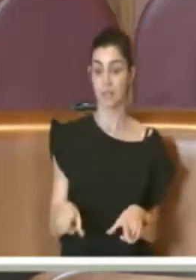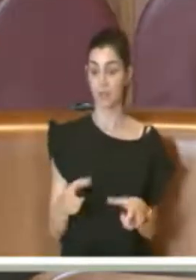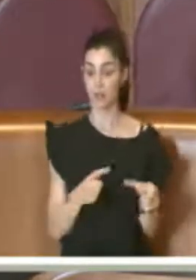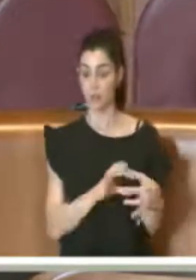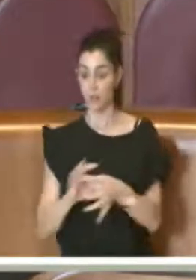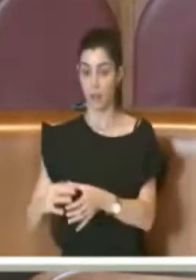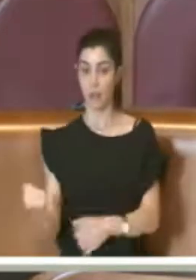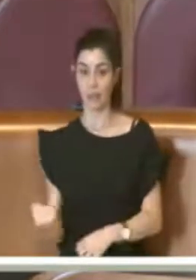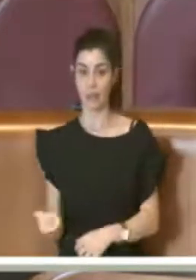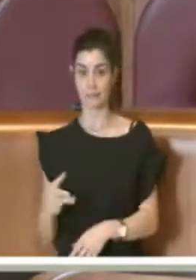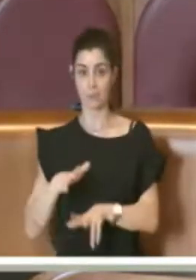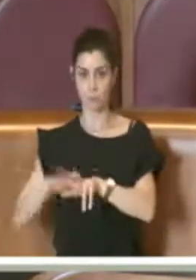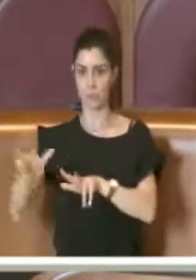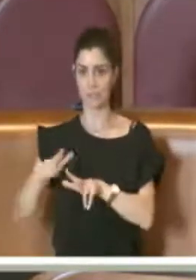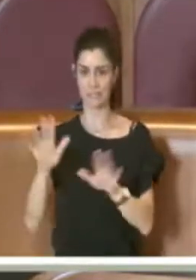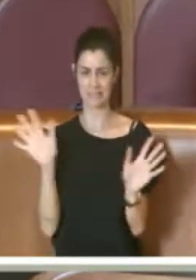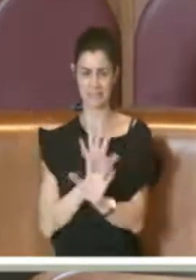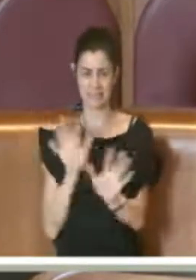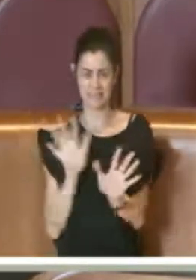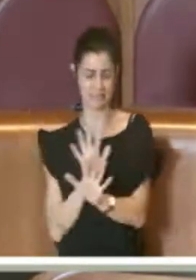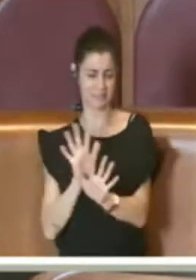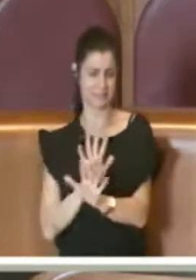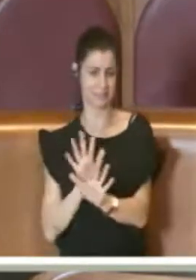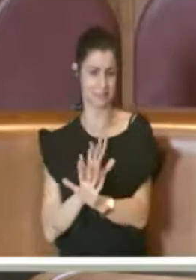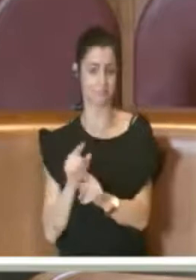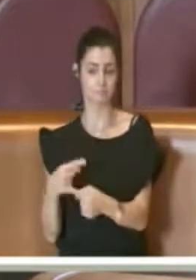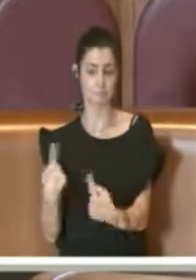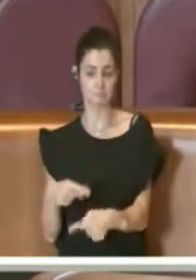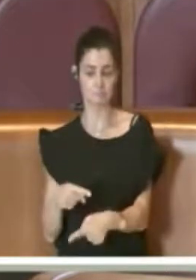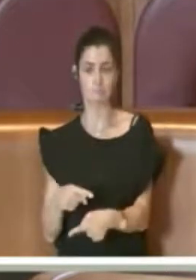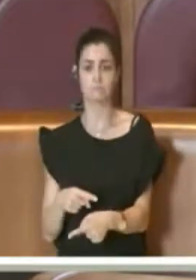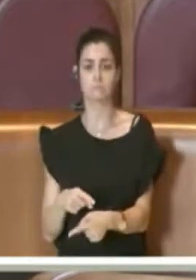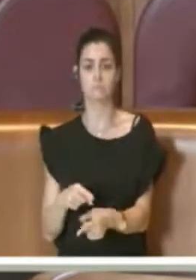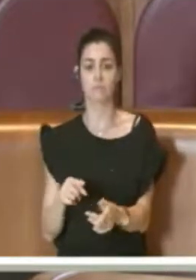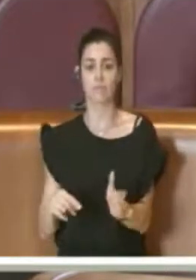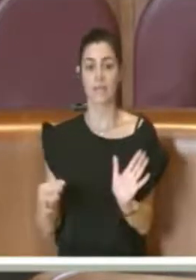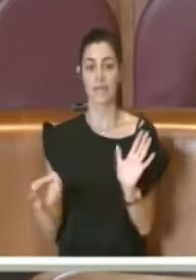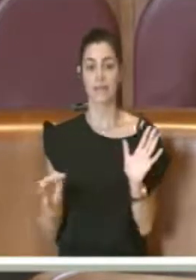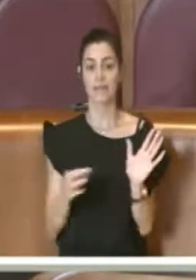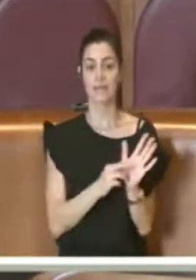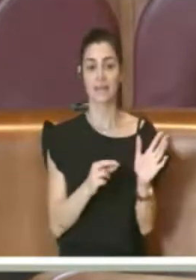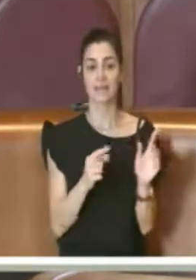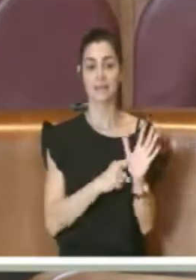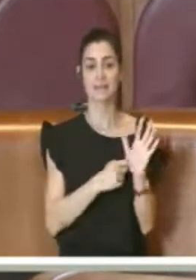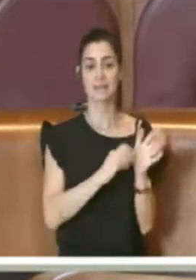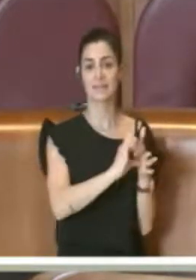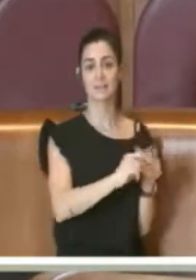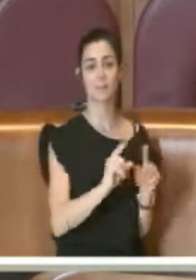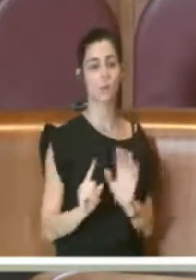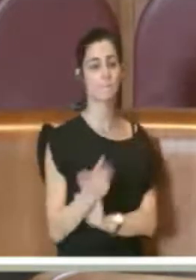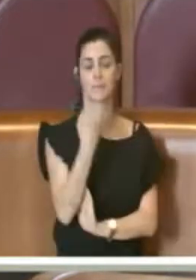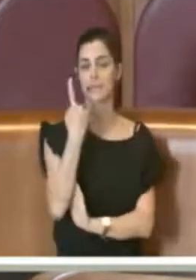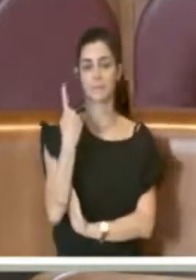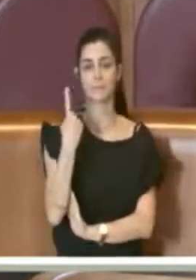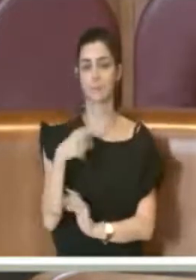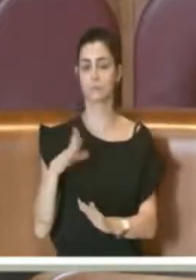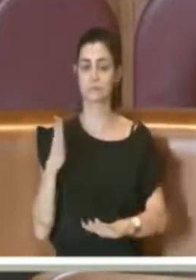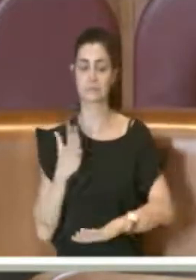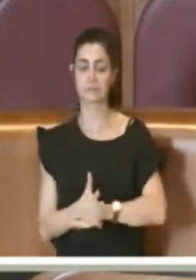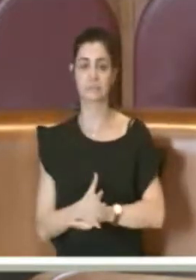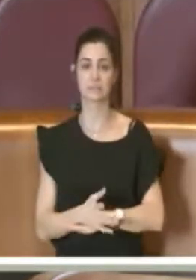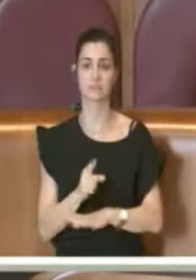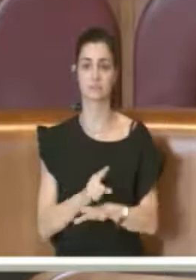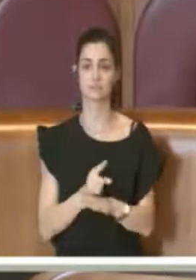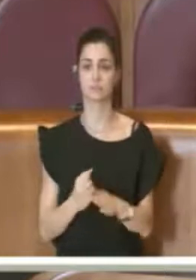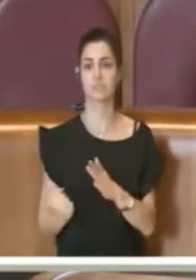disastro, ma un disastro per il semplice fatto che queste misure impatterebbero sul titolo primo, quindi bisognerebbe intervenire praticamente sull